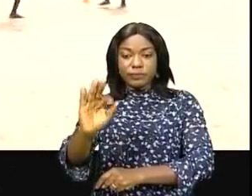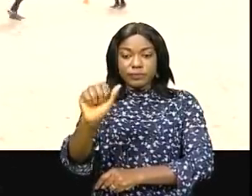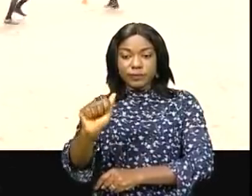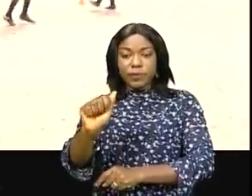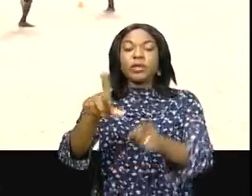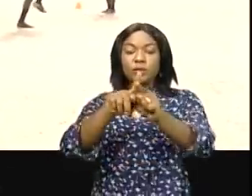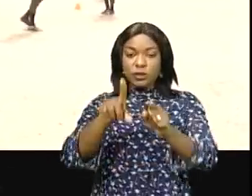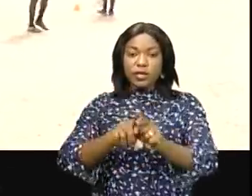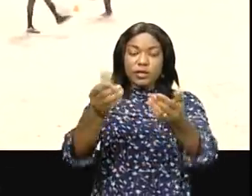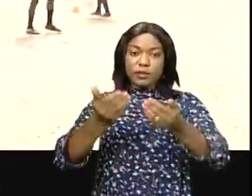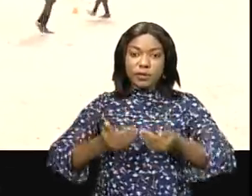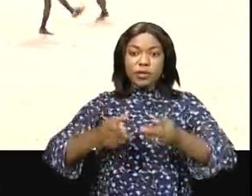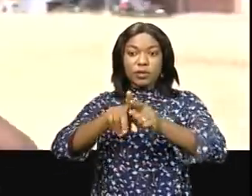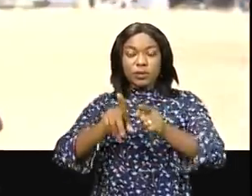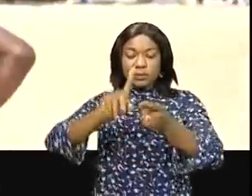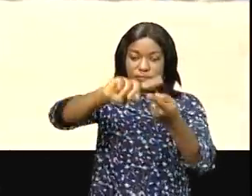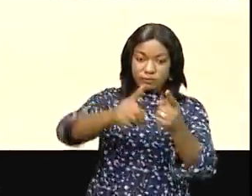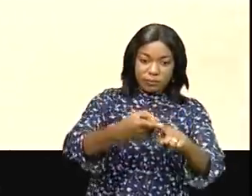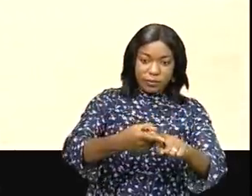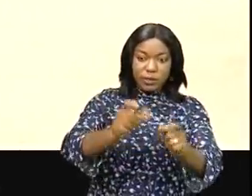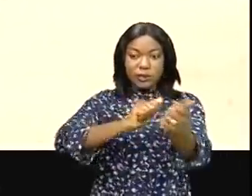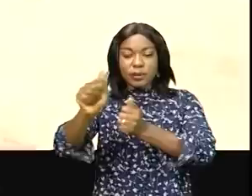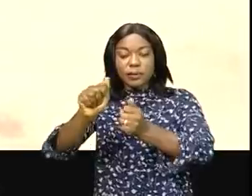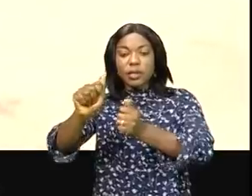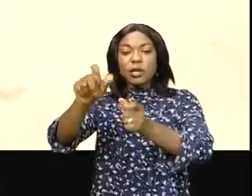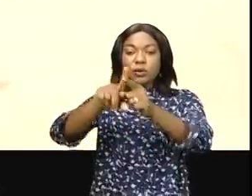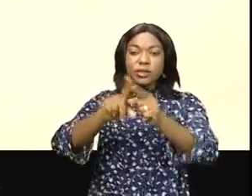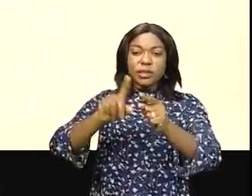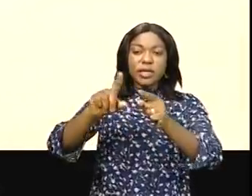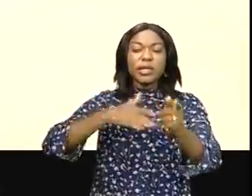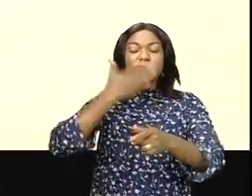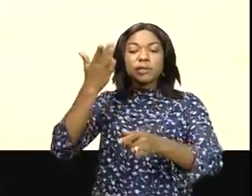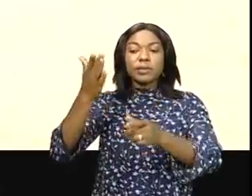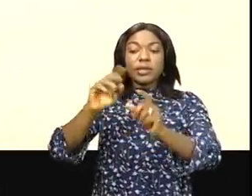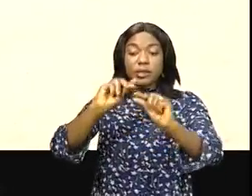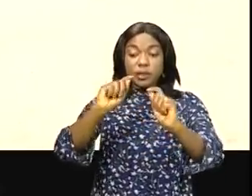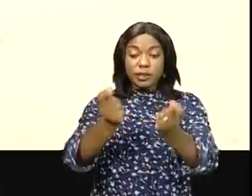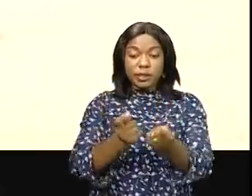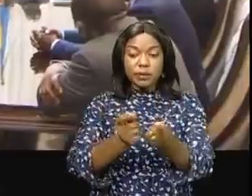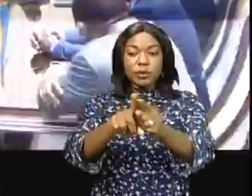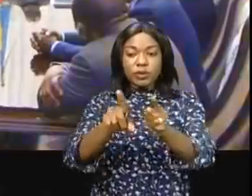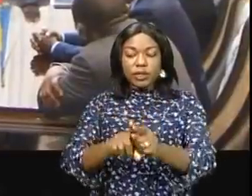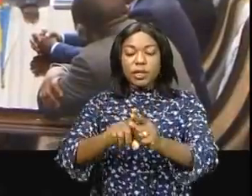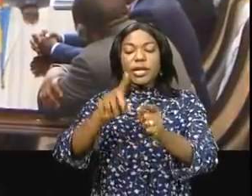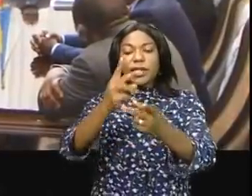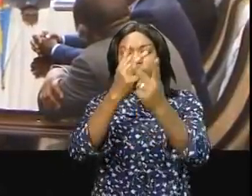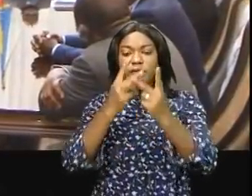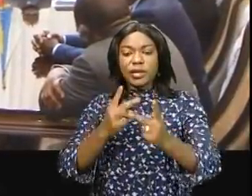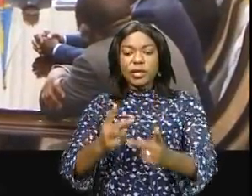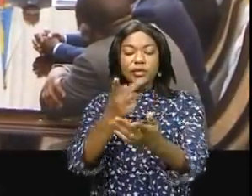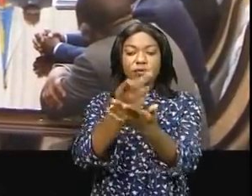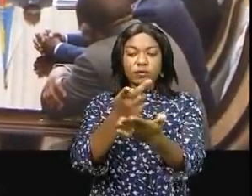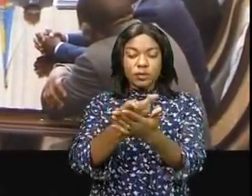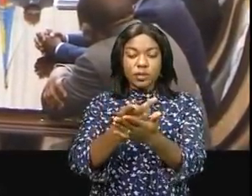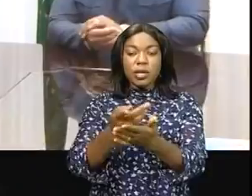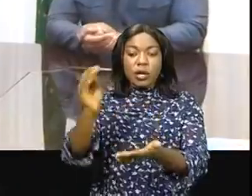écoliers l'entraide, la camaraderie, le dépassement de soi et l'esprit d'équipe des vertus cardinales du football. Le président de